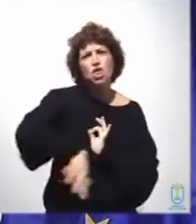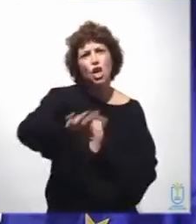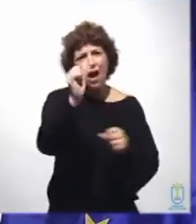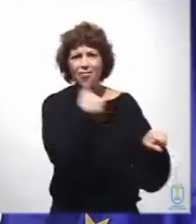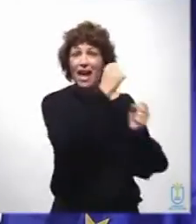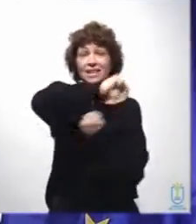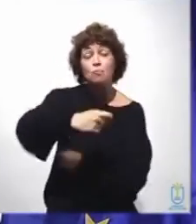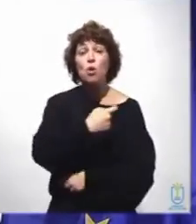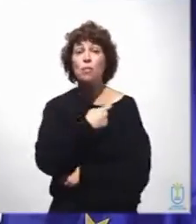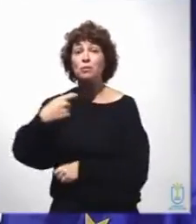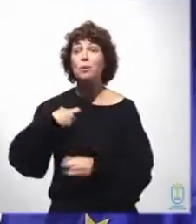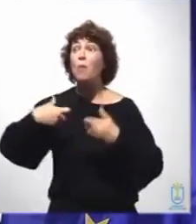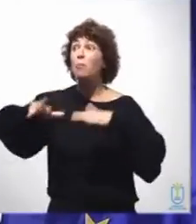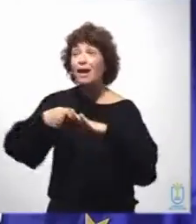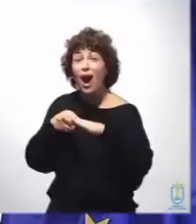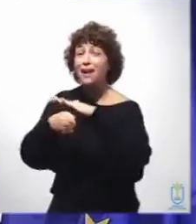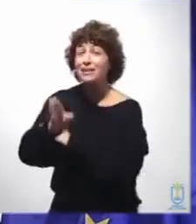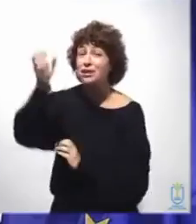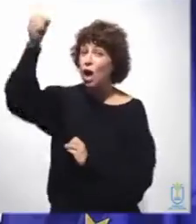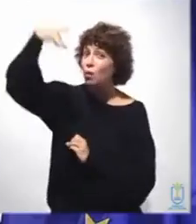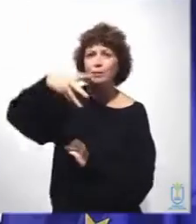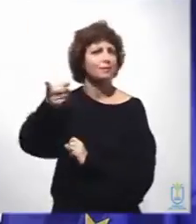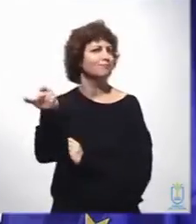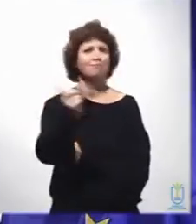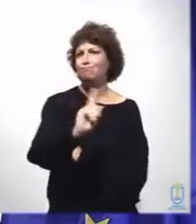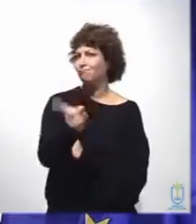Naos y El Remo, pero no se han permitido el acceso a la zona de La Bombilla.